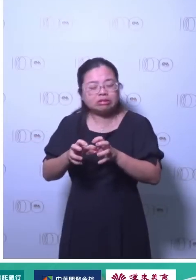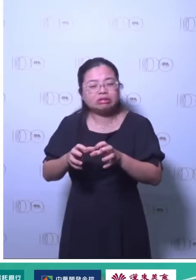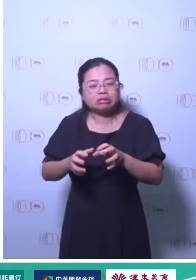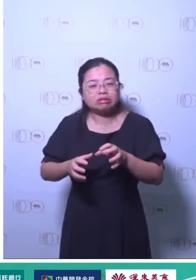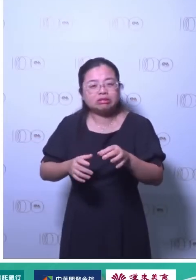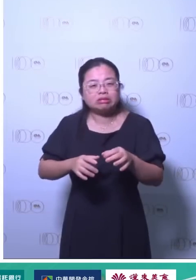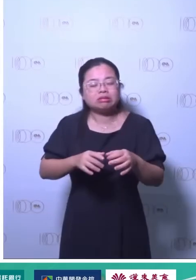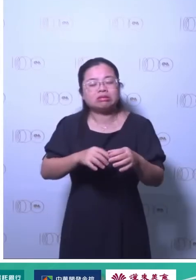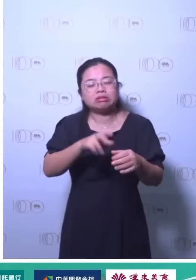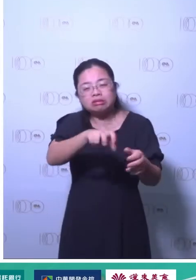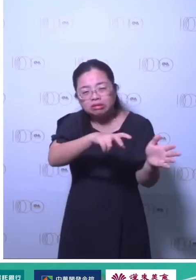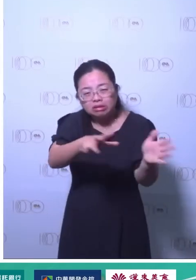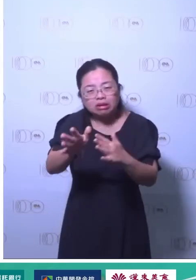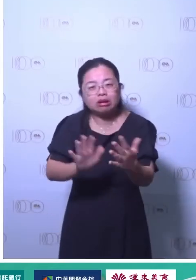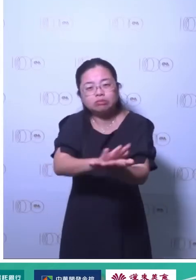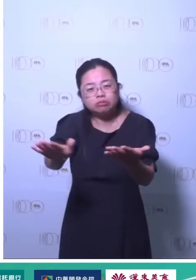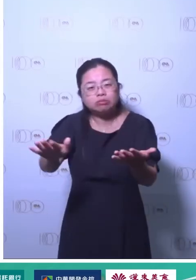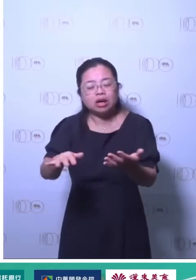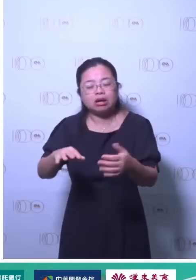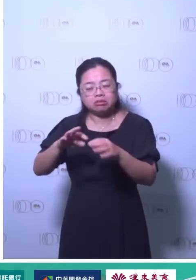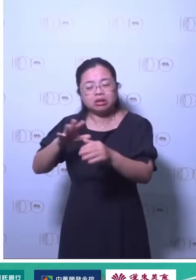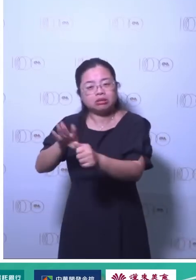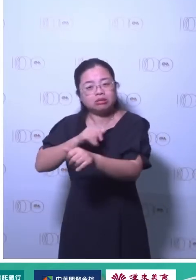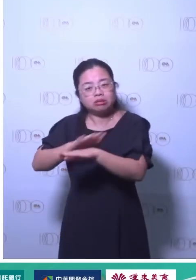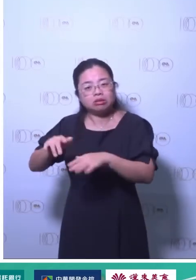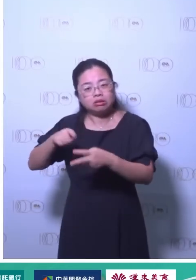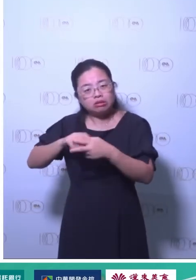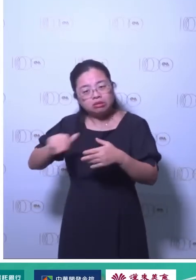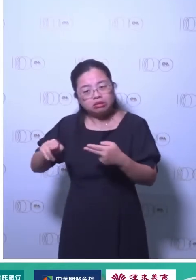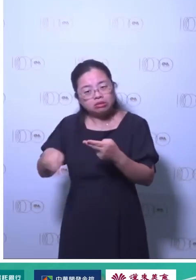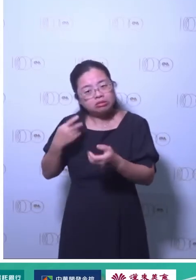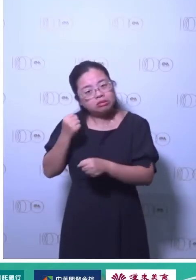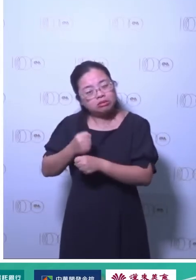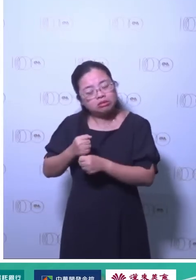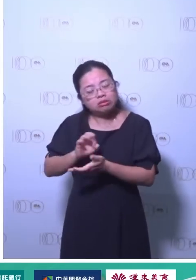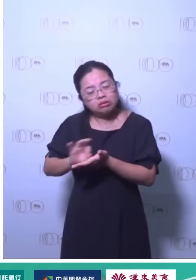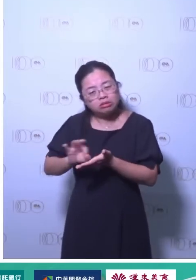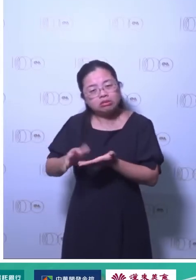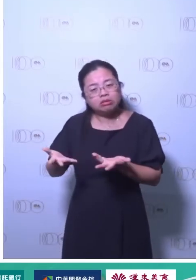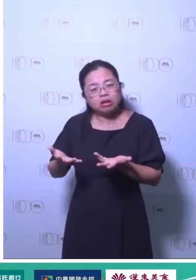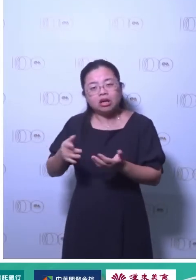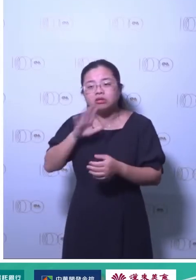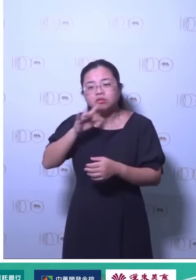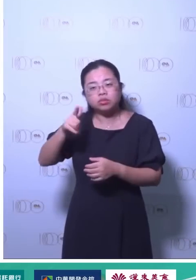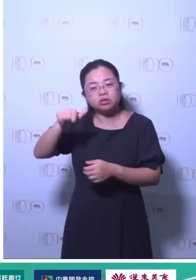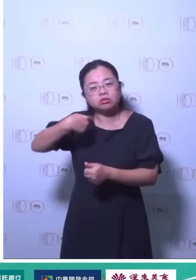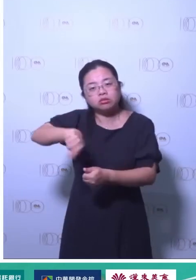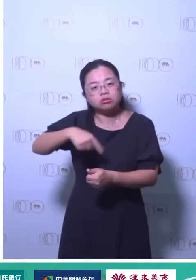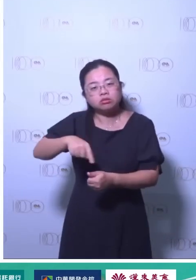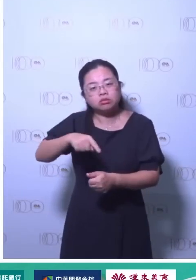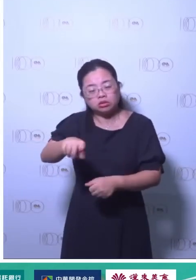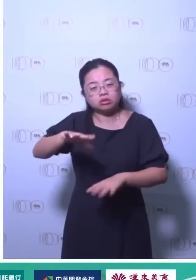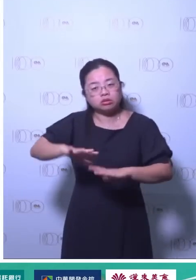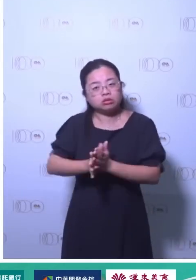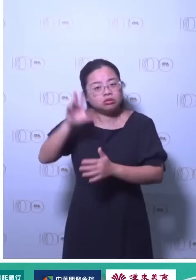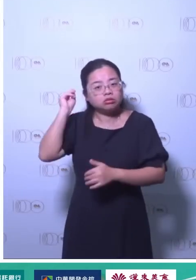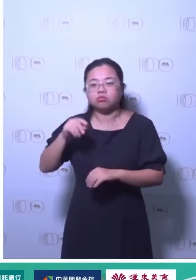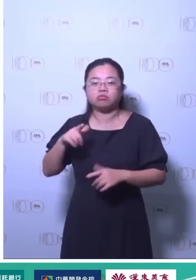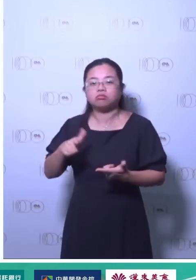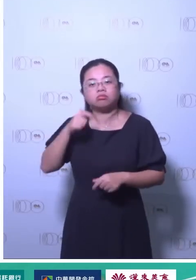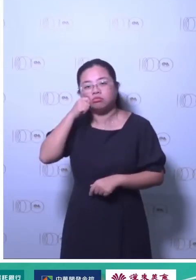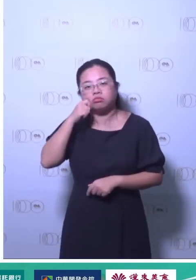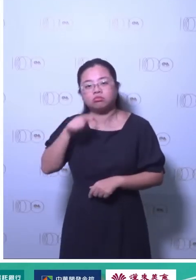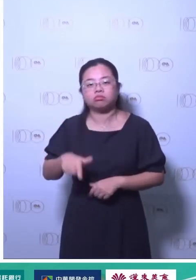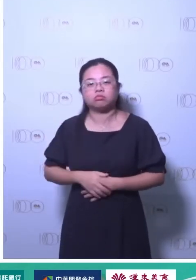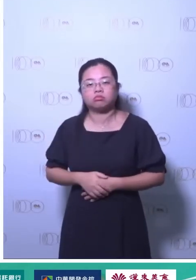因为这一些就是你学到的工具可是你面对到问题的时候你要去解决它的时候你是要把工具组合去处理